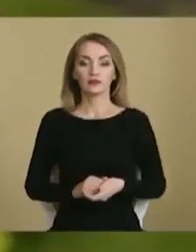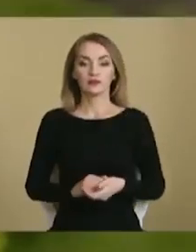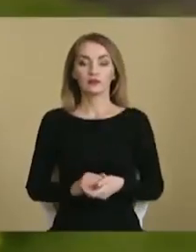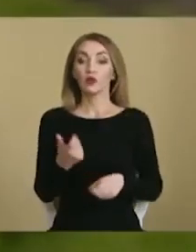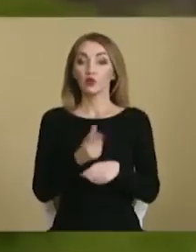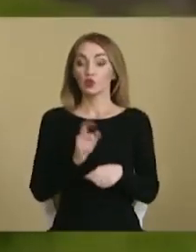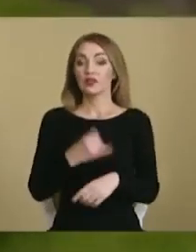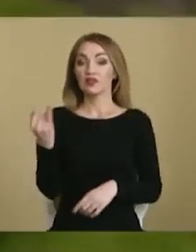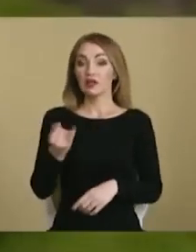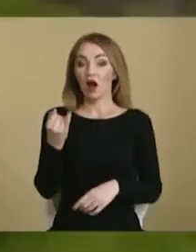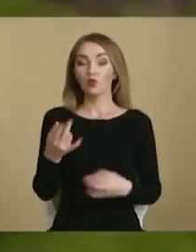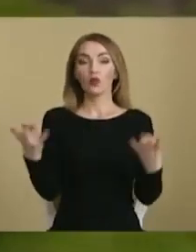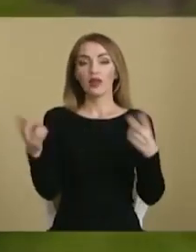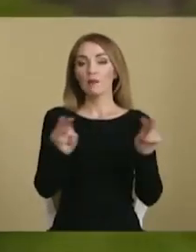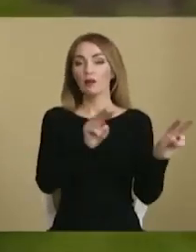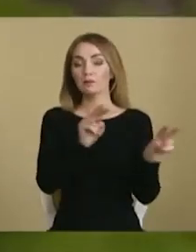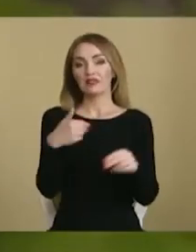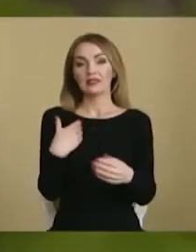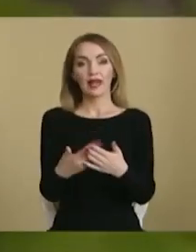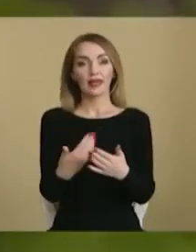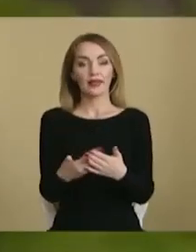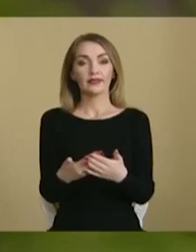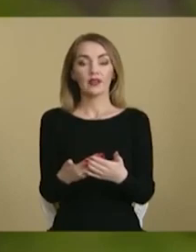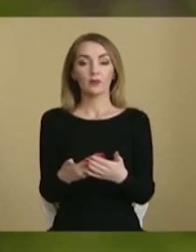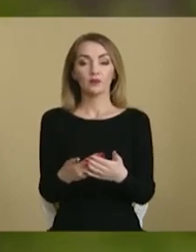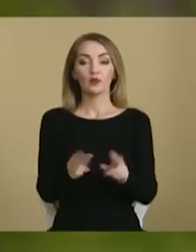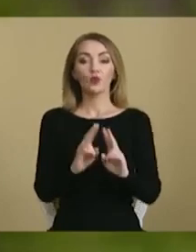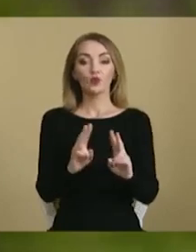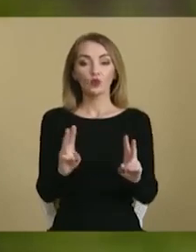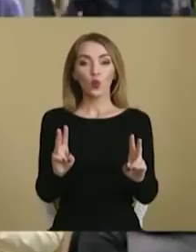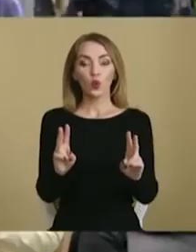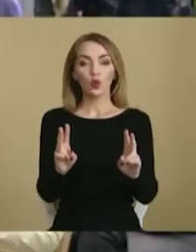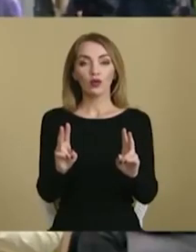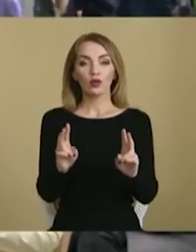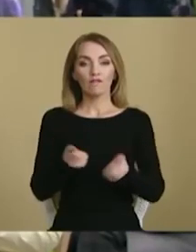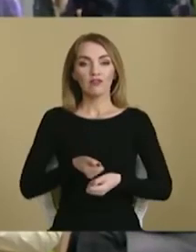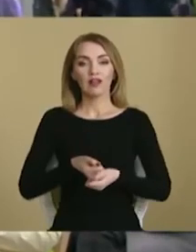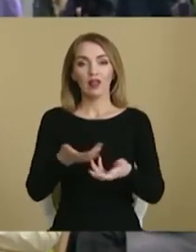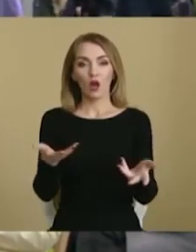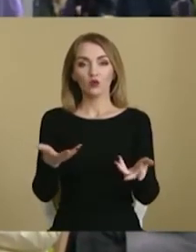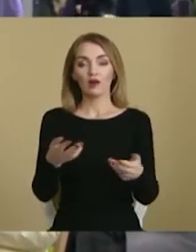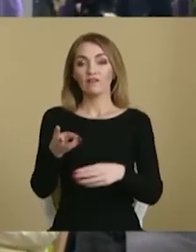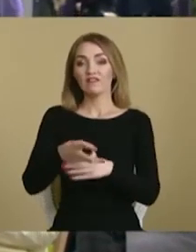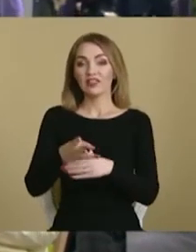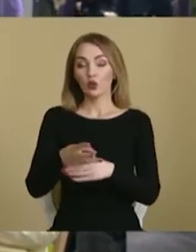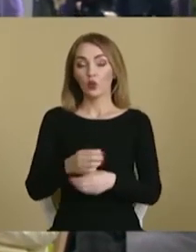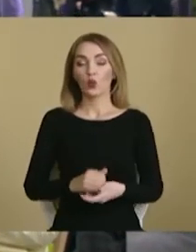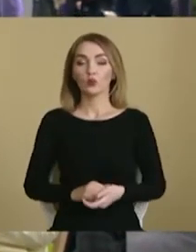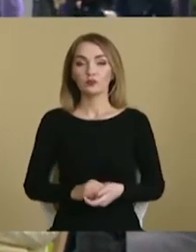Треба вам прослідити, мені здається. Хто викладував відео?